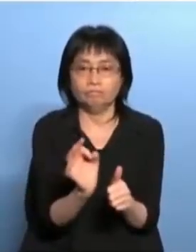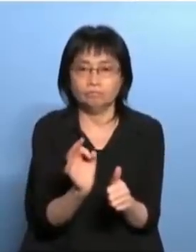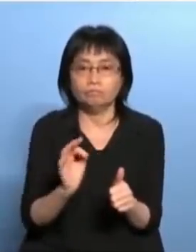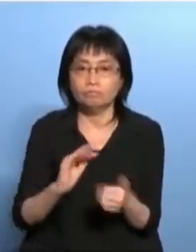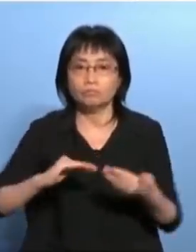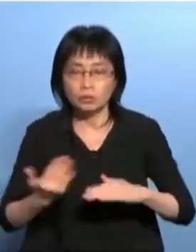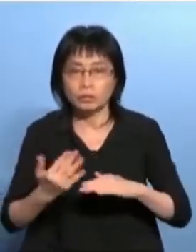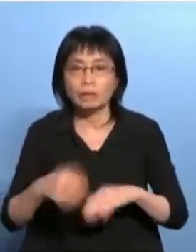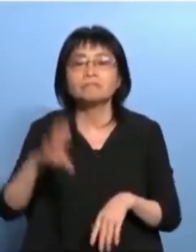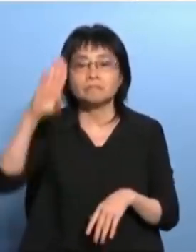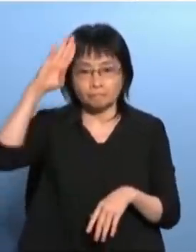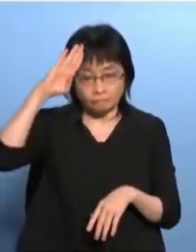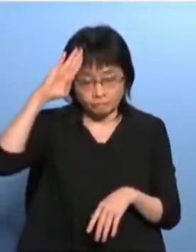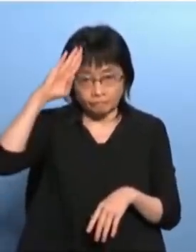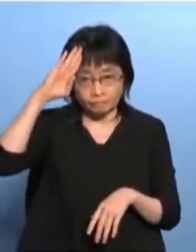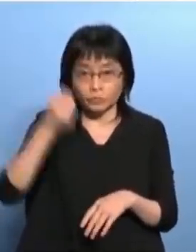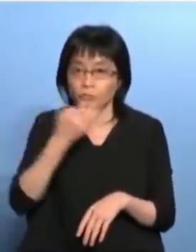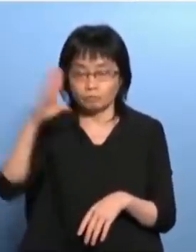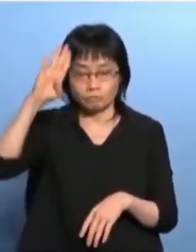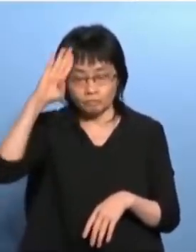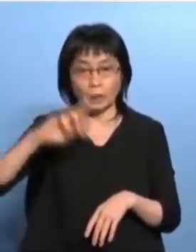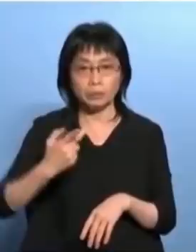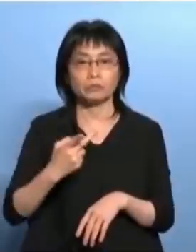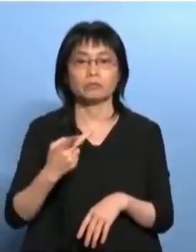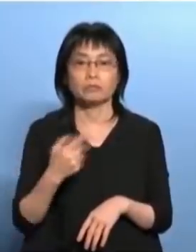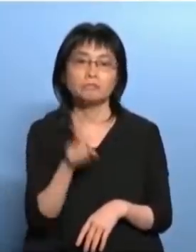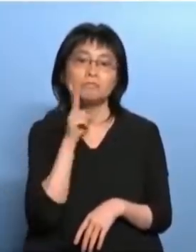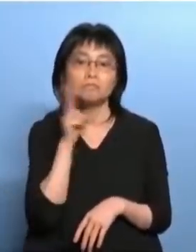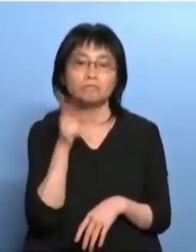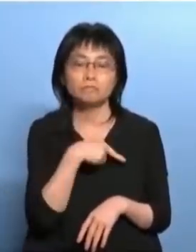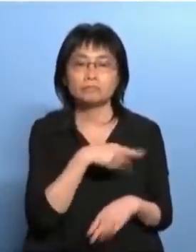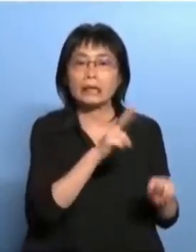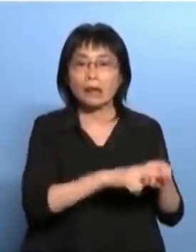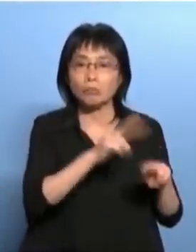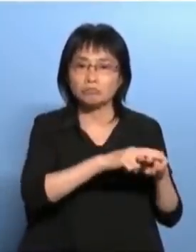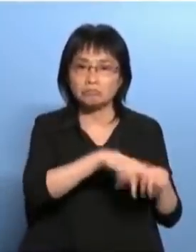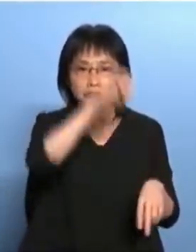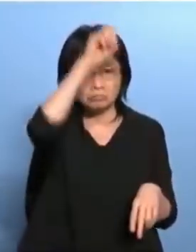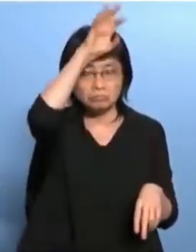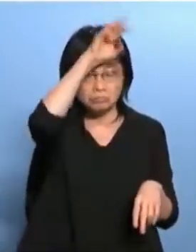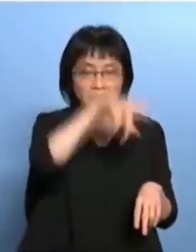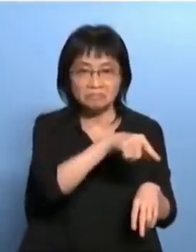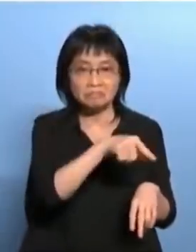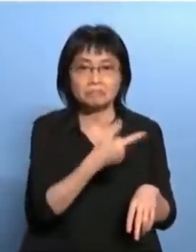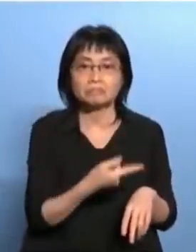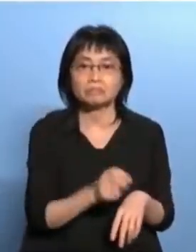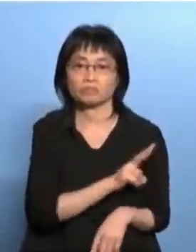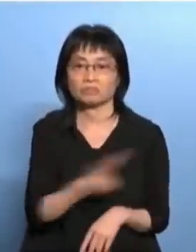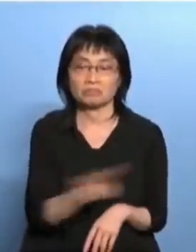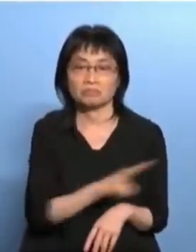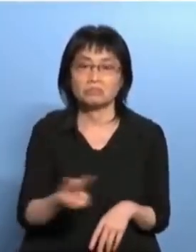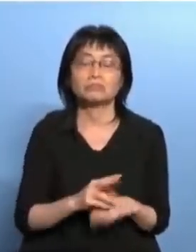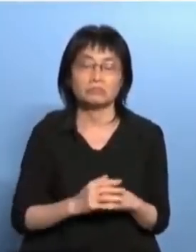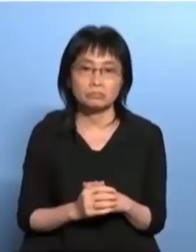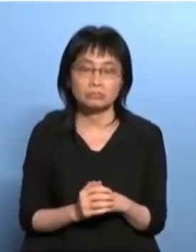的或者公安的延续城管的延续因为其实为什么看那些警察会变成黑